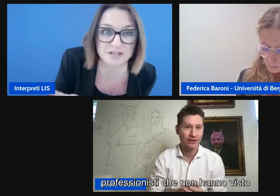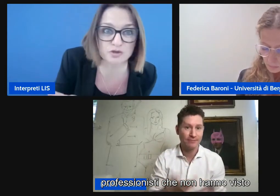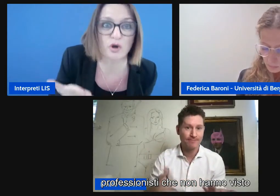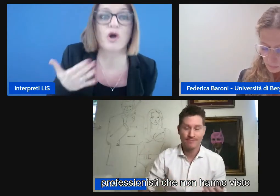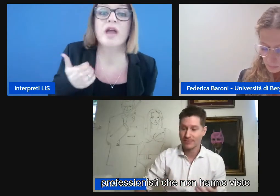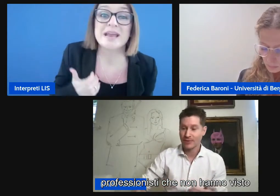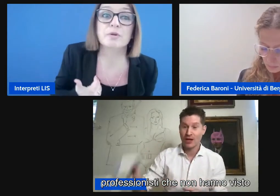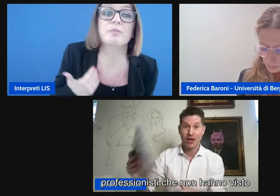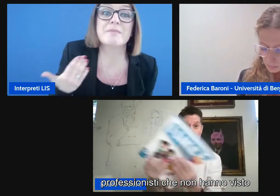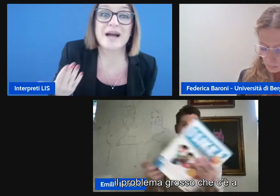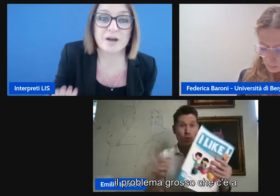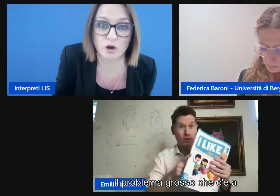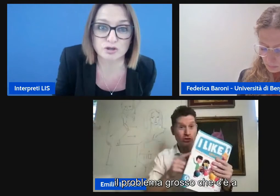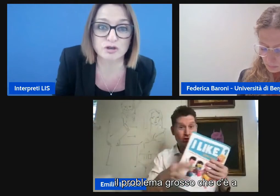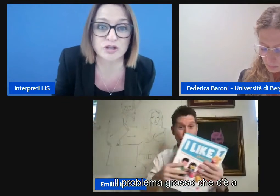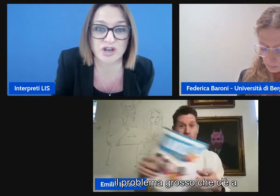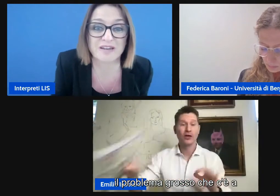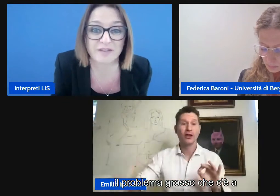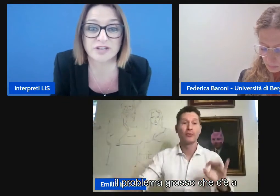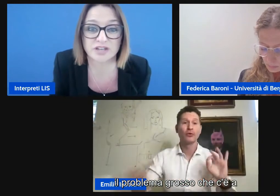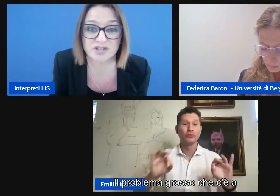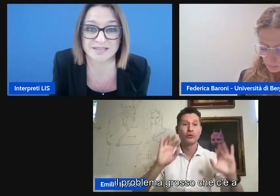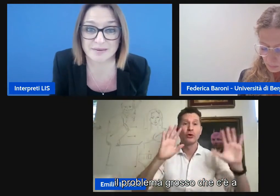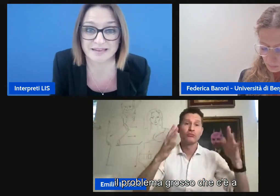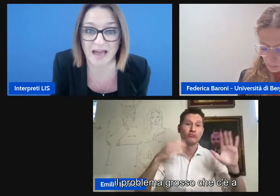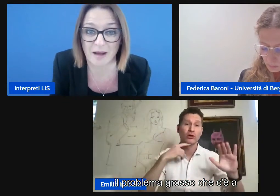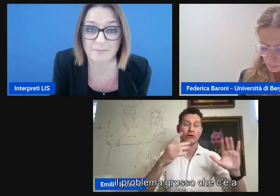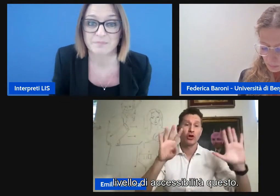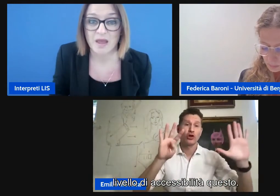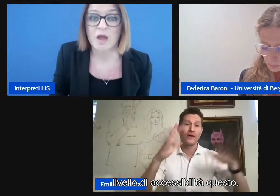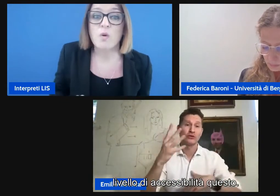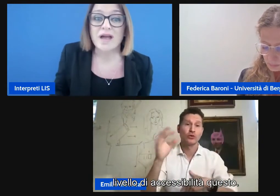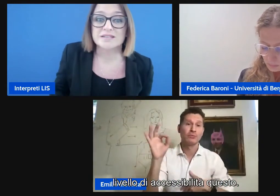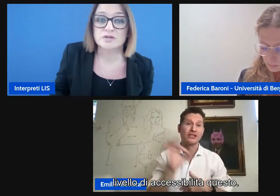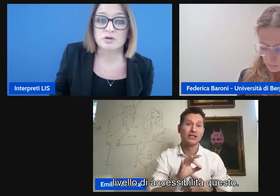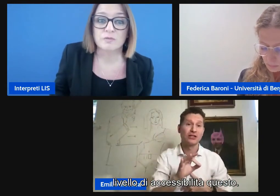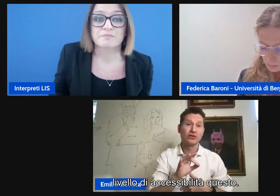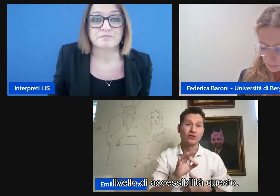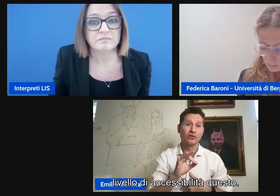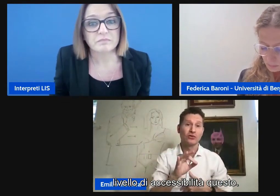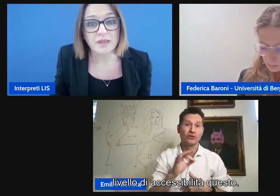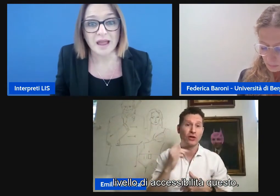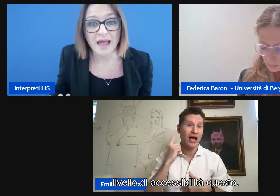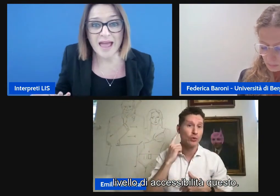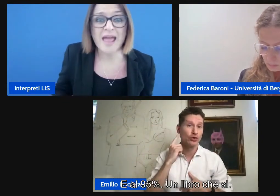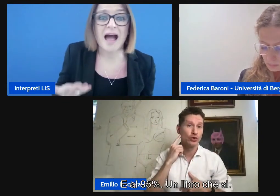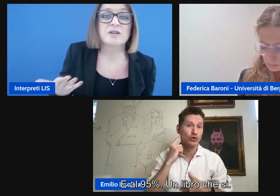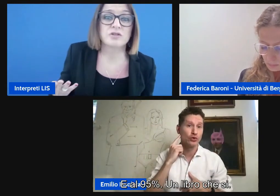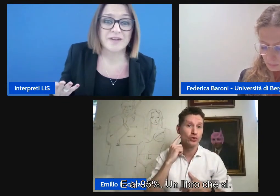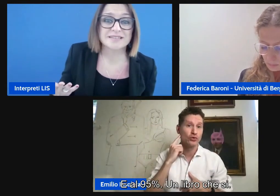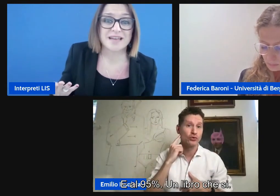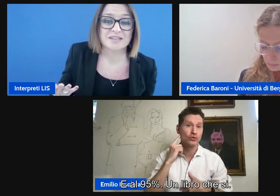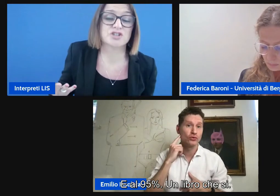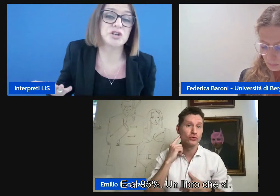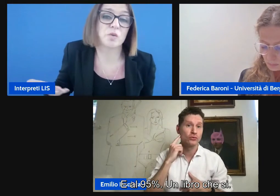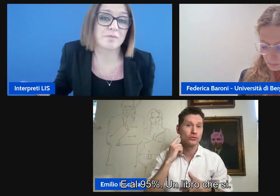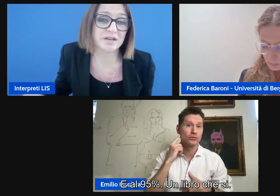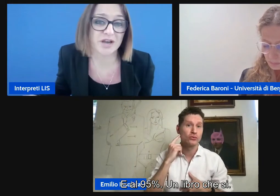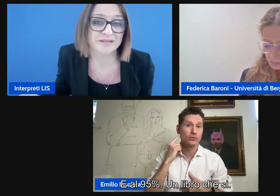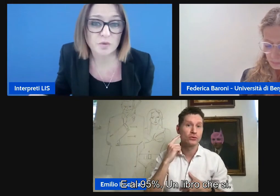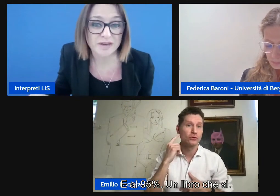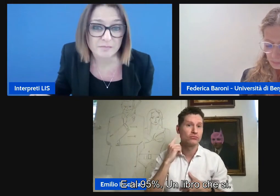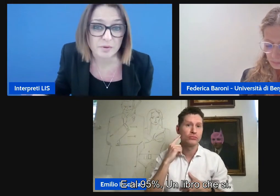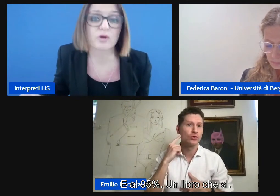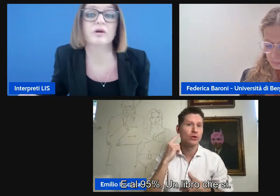hanno visto il problema grosso che c'è a livello di accessibilità questo è al 95